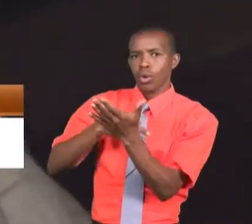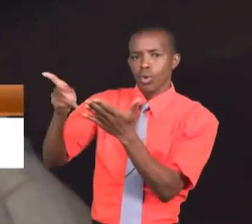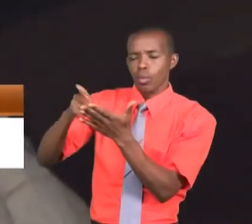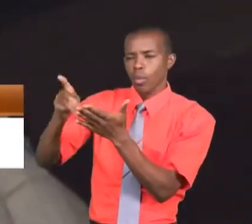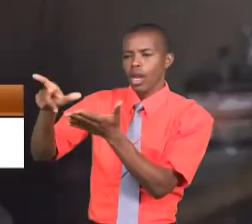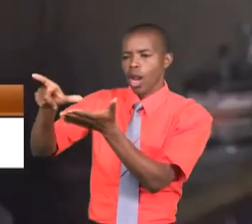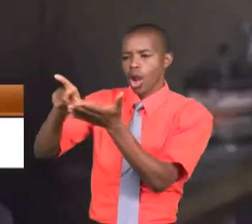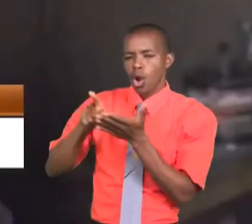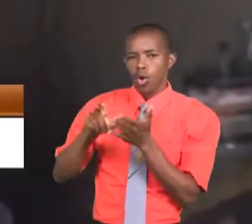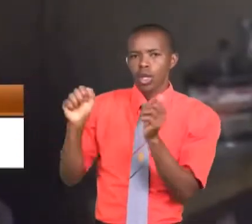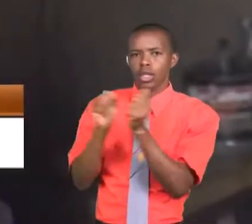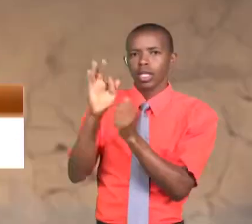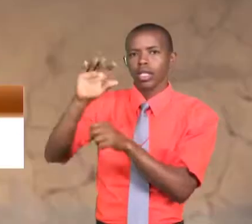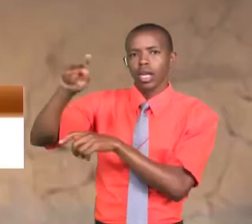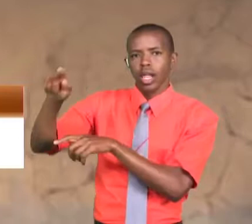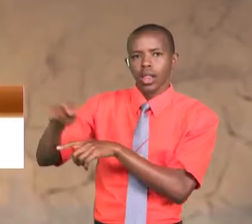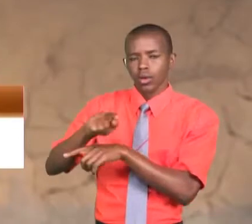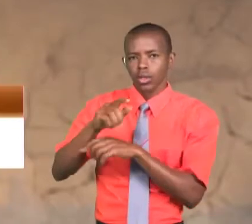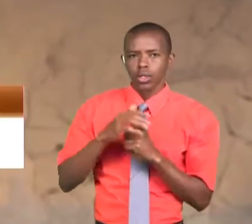elfu kumi na tatu